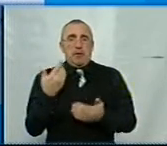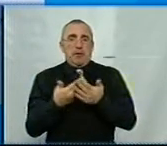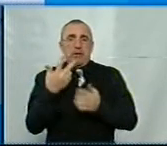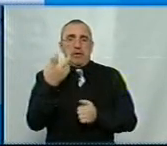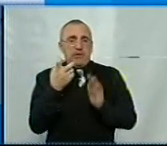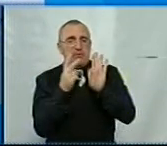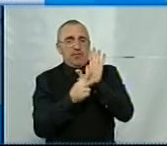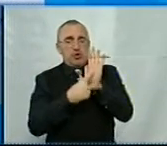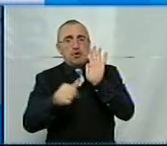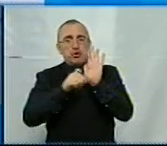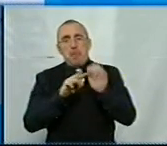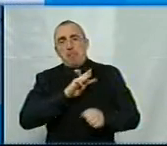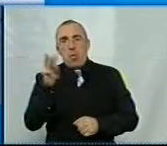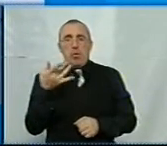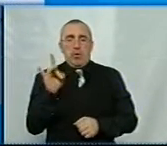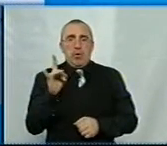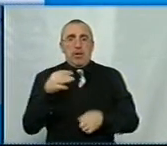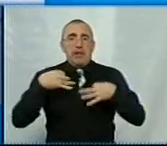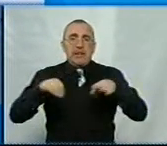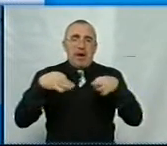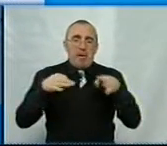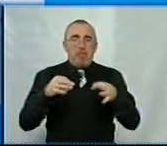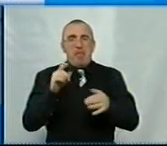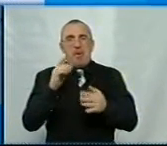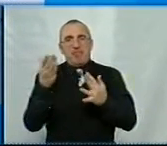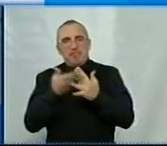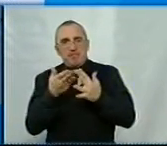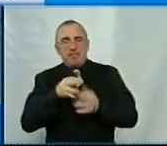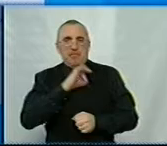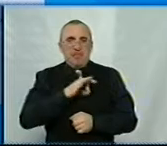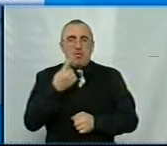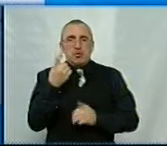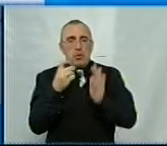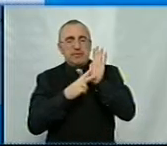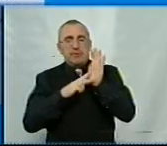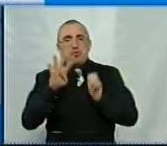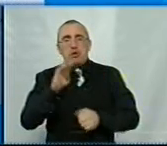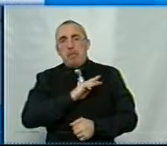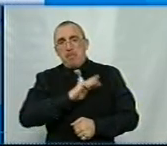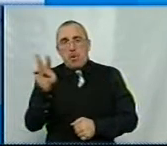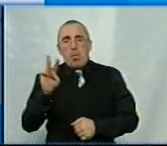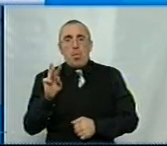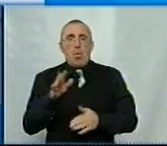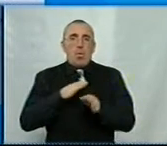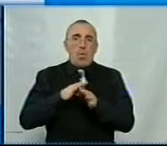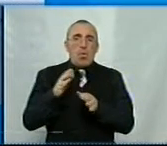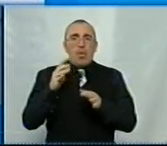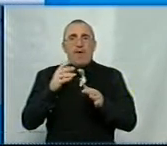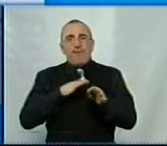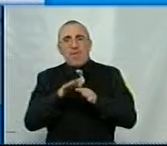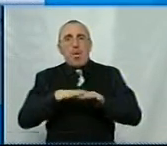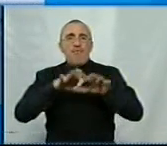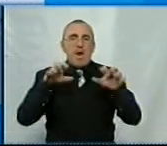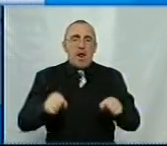386 мільйонів гривень. Транспорт та пільги на проїзд – майже 174 мільйони. Утримання органів виконавчої